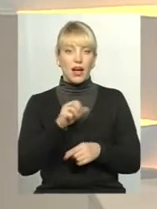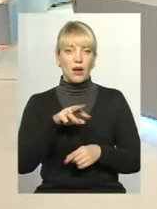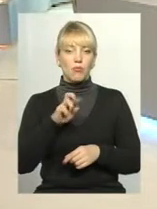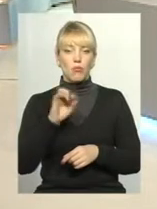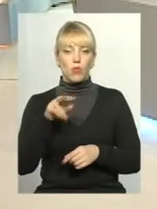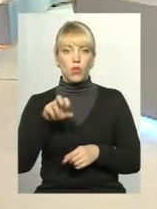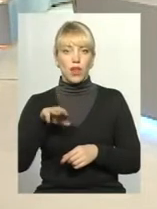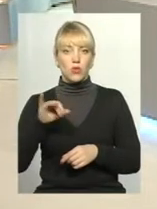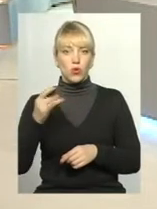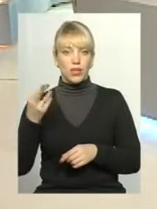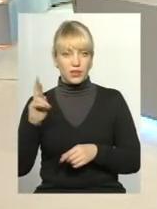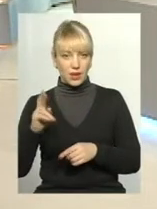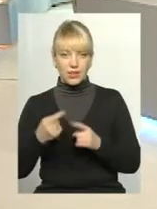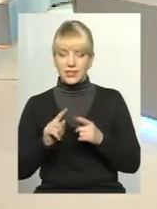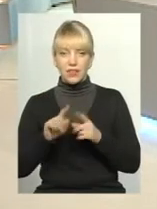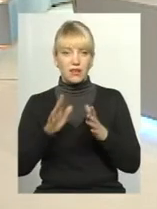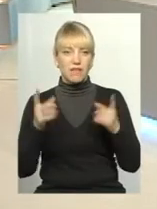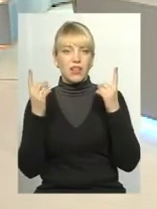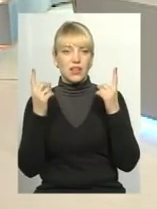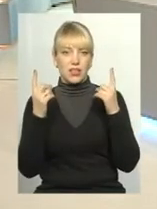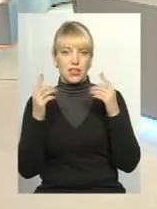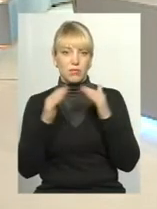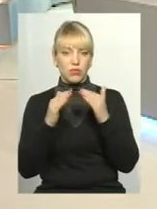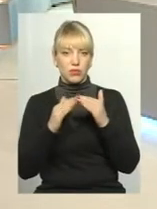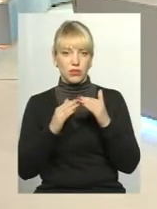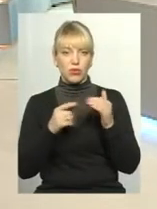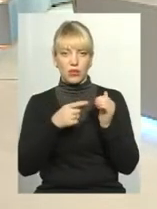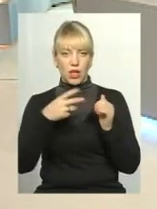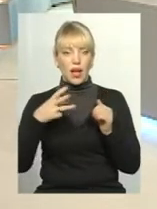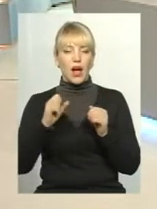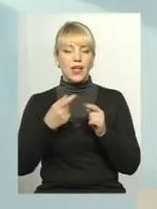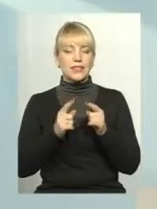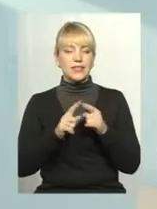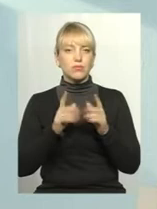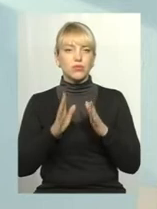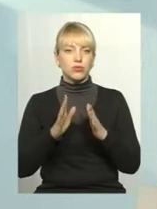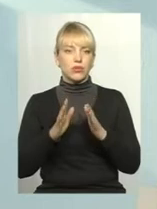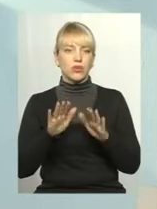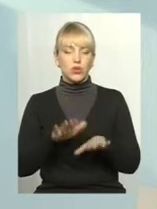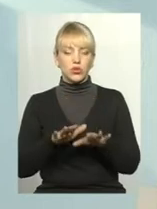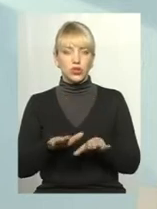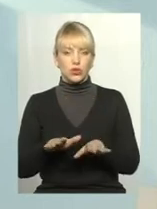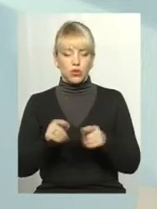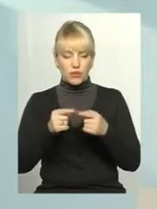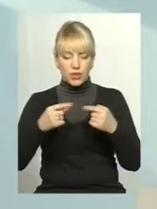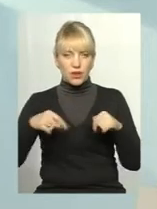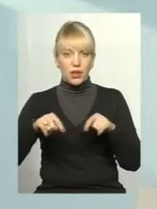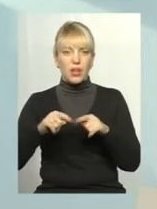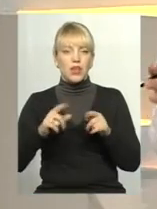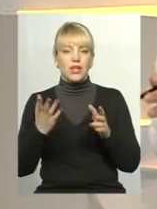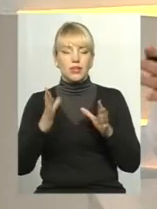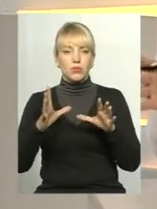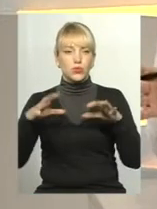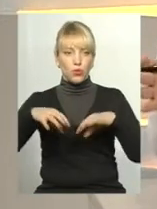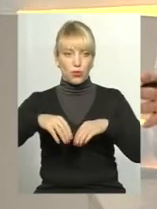Тобто це не одна велика будівля, а це амбулаторії, які будуть розташовані по місту і просто вони будуть об'єднані